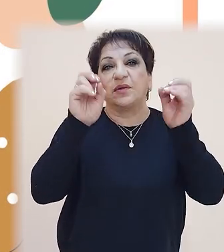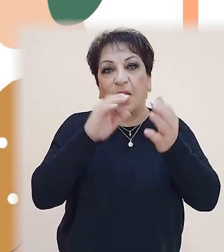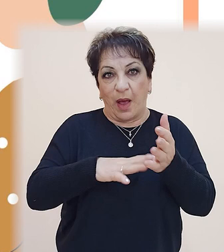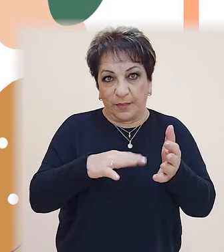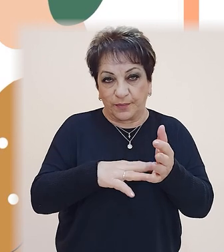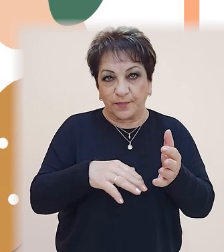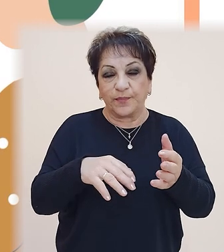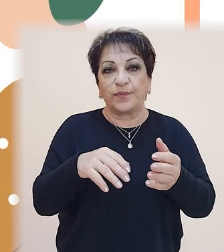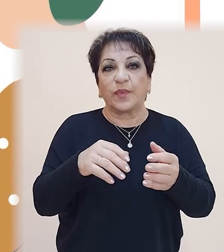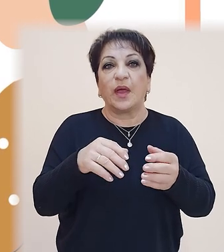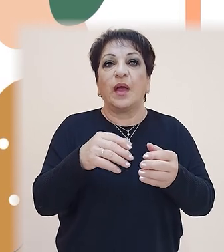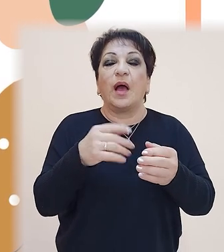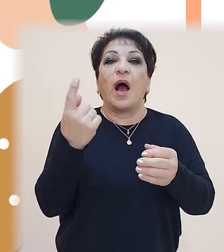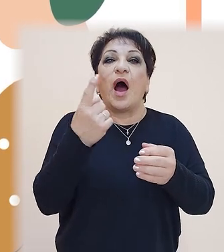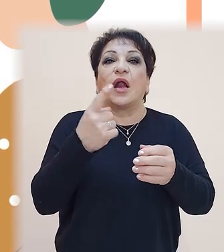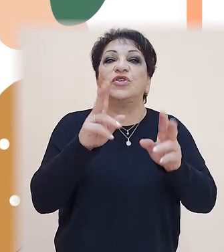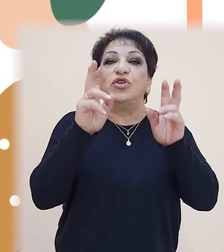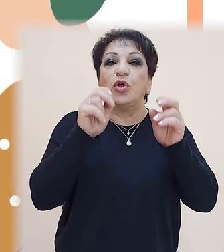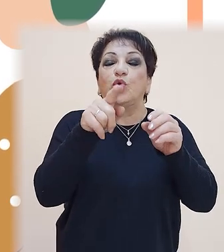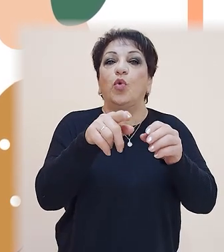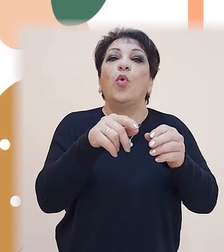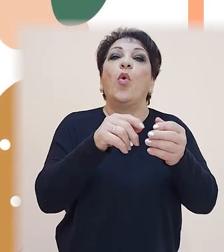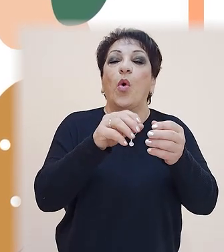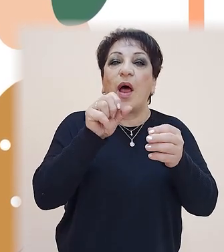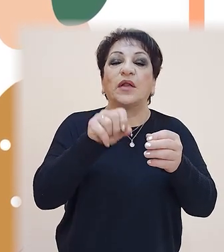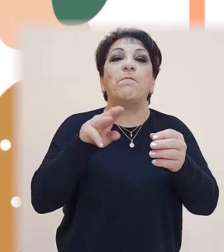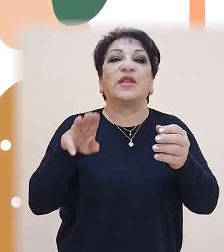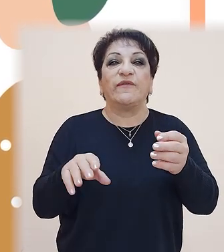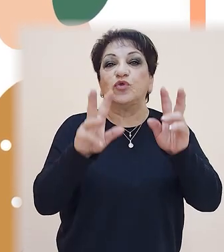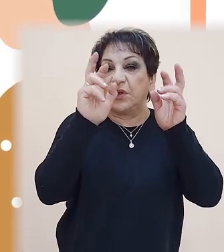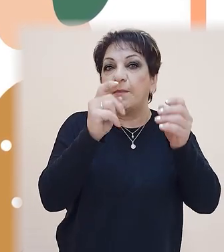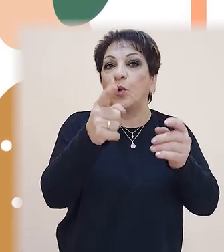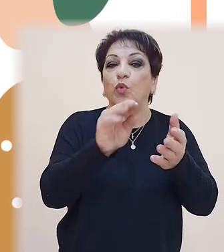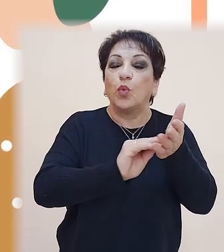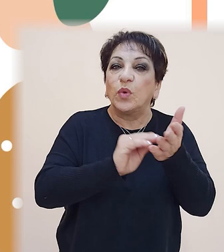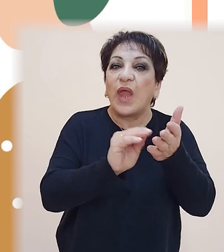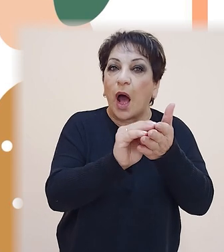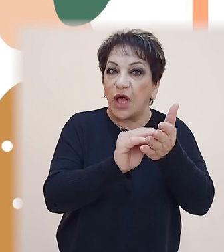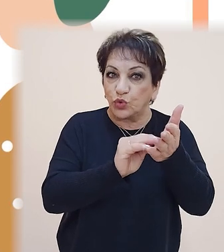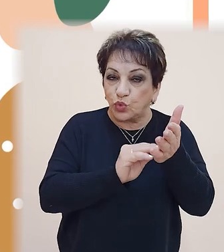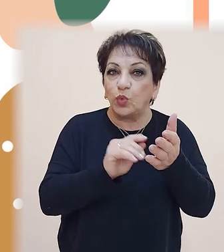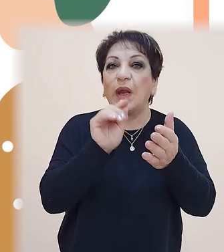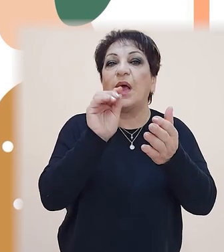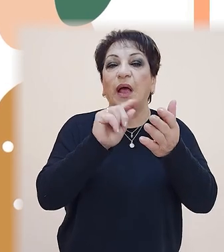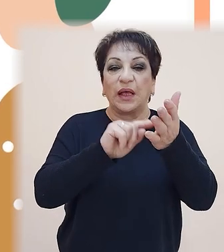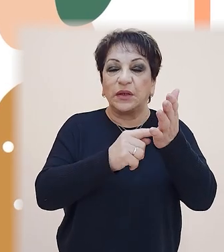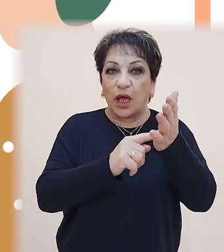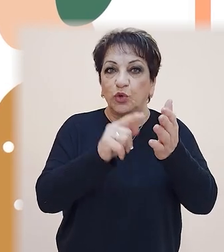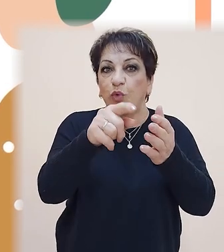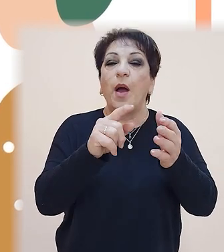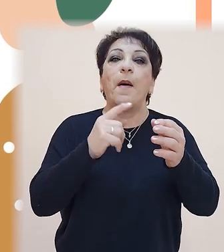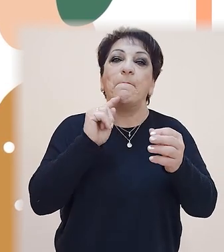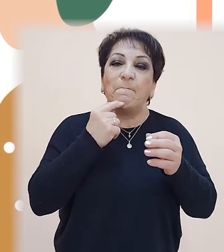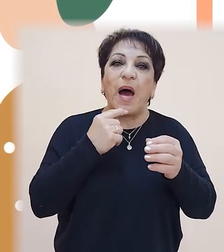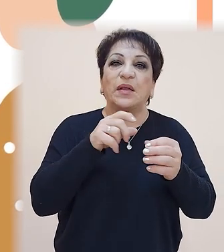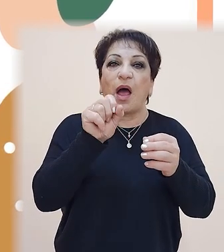Մաթևոսյանի մեր վասկը պատվասկիս դուրս գրիր մի քանի բարդ համադասական նախադայսթյուններ բացատրիր կետադրությունը։ դուրս եք գրում բարդ համադասական